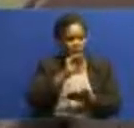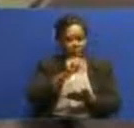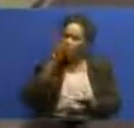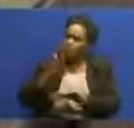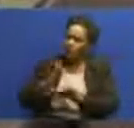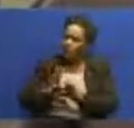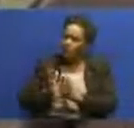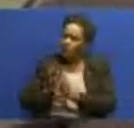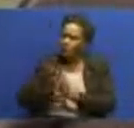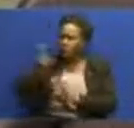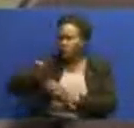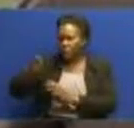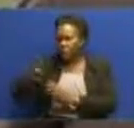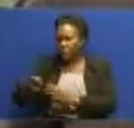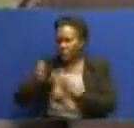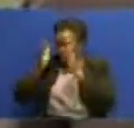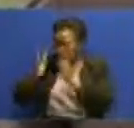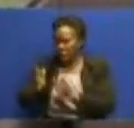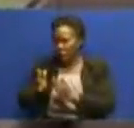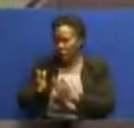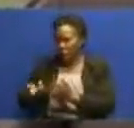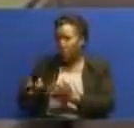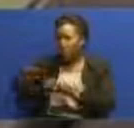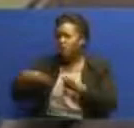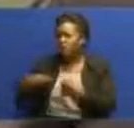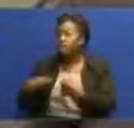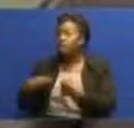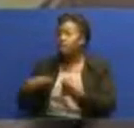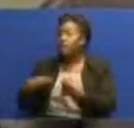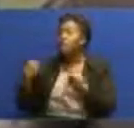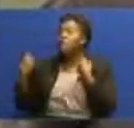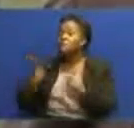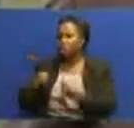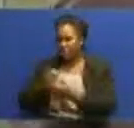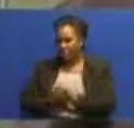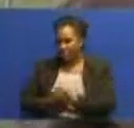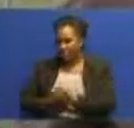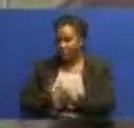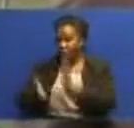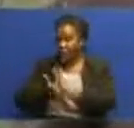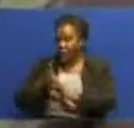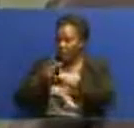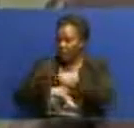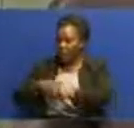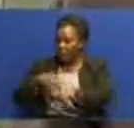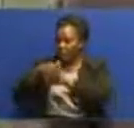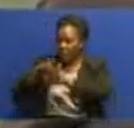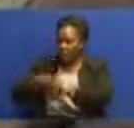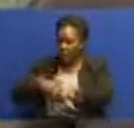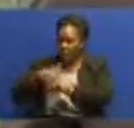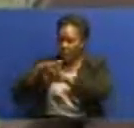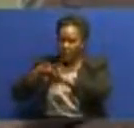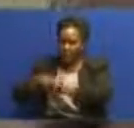mwishmiwa ametia nguvu sana na andiyo male mianza polepole tulihanto tunalamika kilogo vipindi